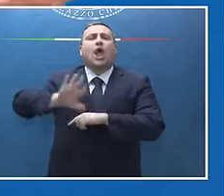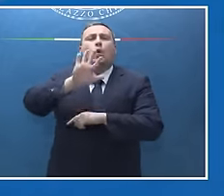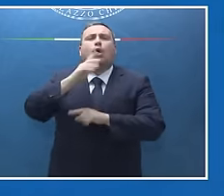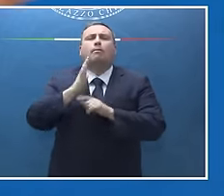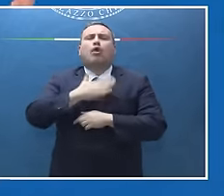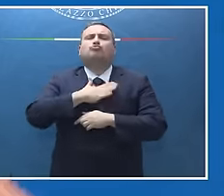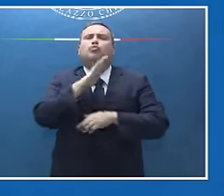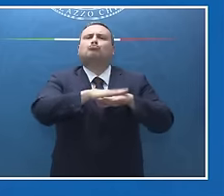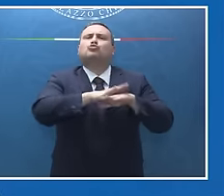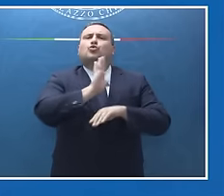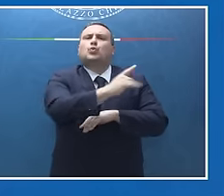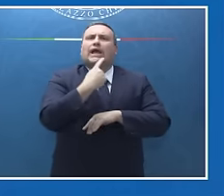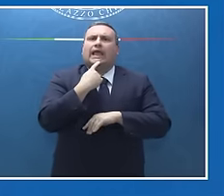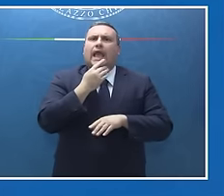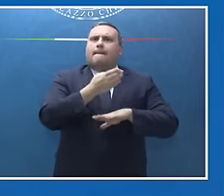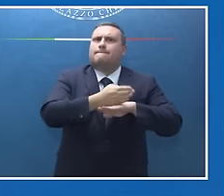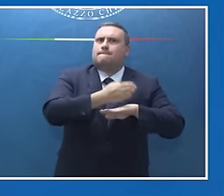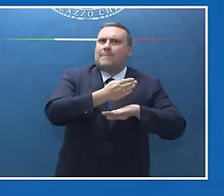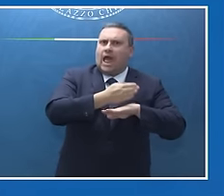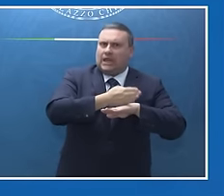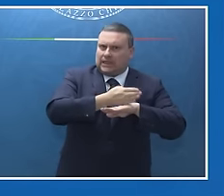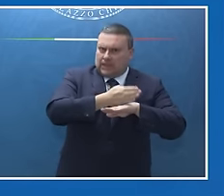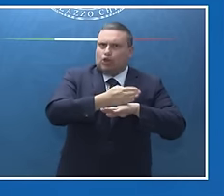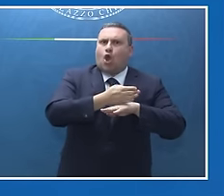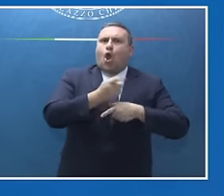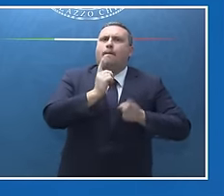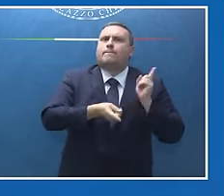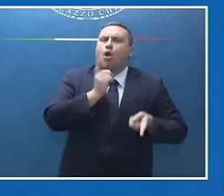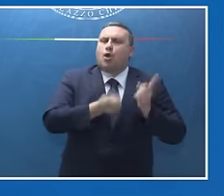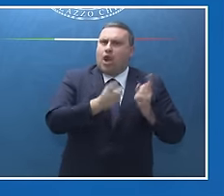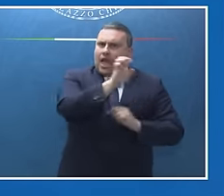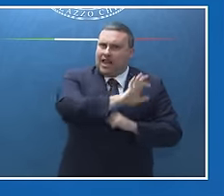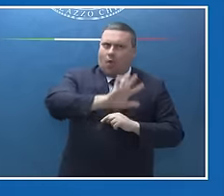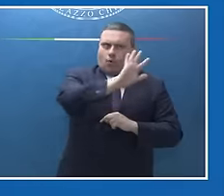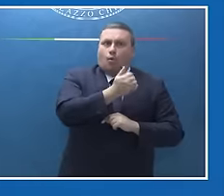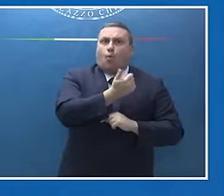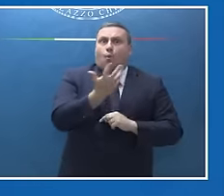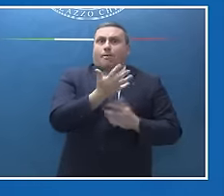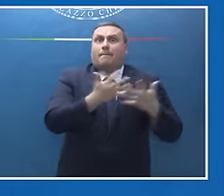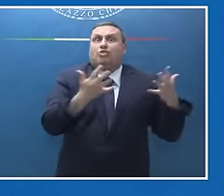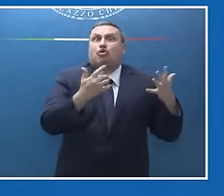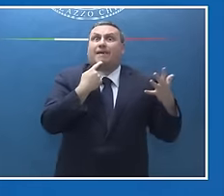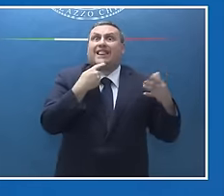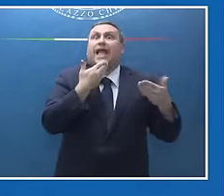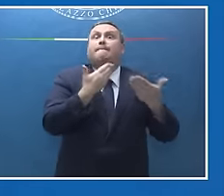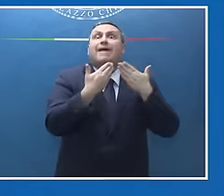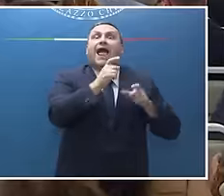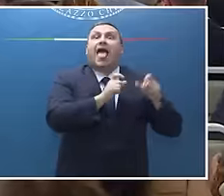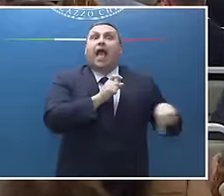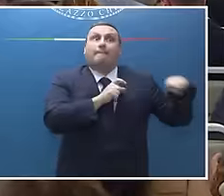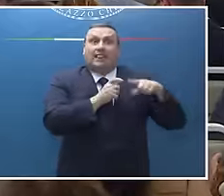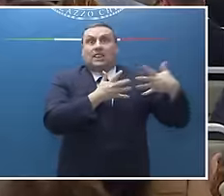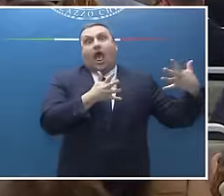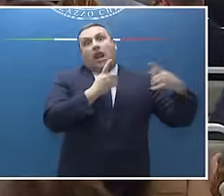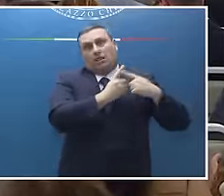europeo, che è il partito che ha diciamo il maggior numero di parlamentari. Quando la proposta arriverà nel suo complesso e